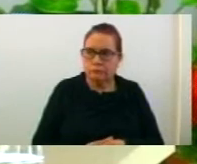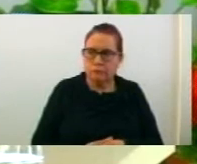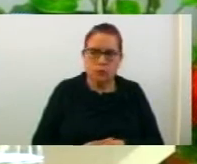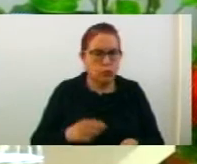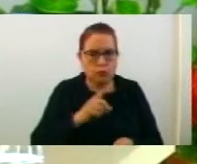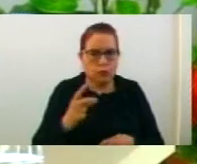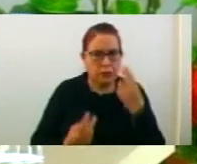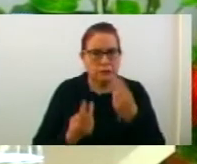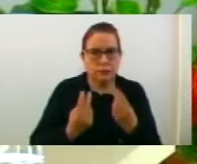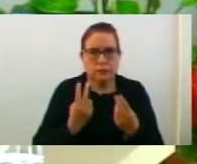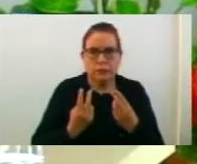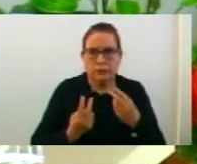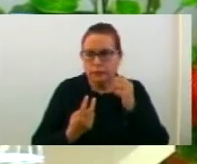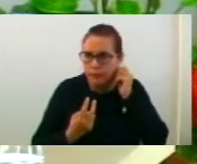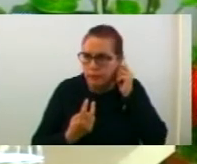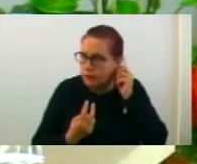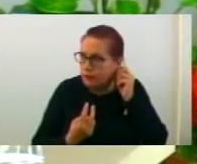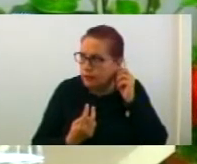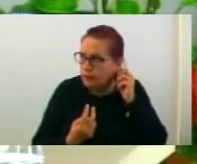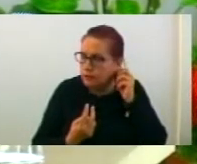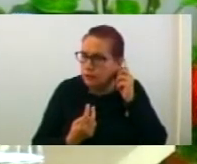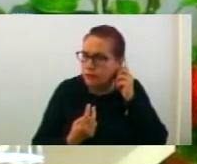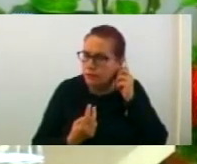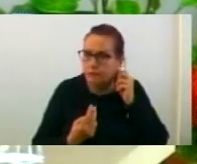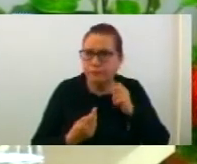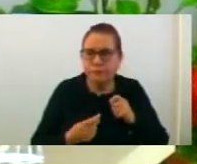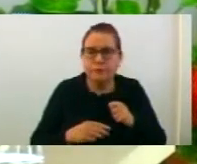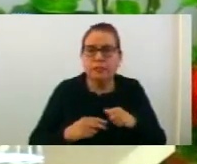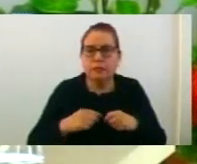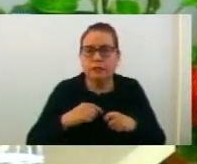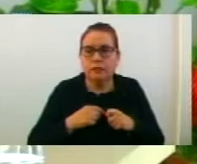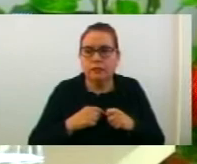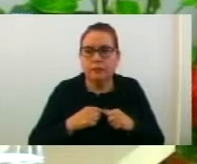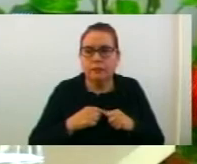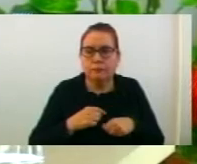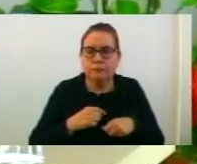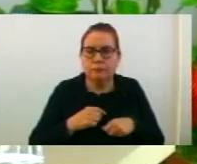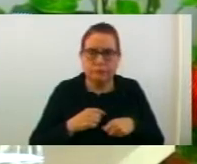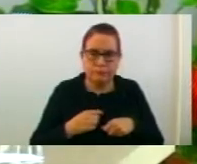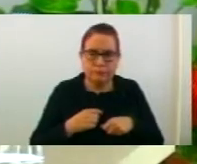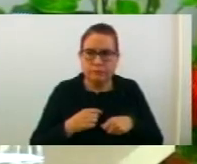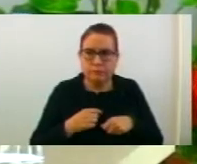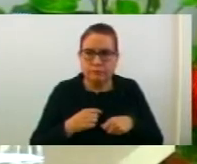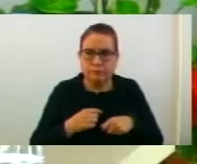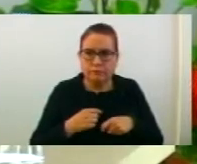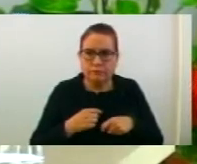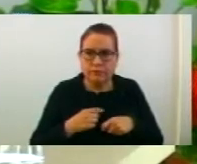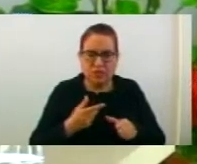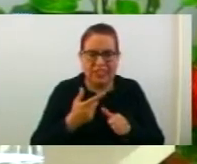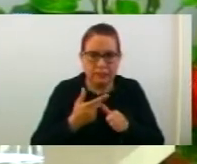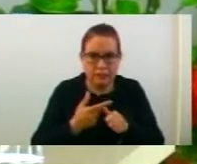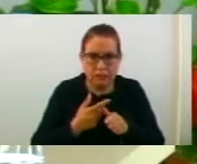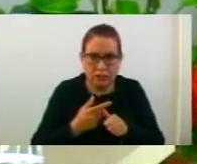Доколку нико не ба разбор? Се извинам. Не знам дали е технички